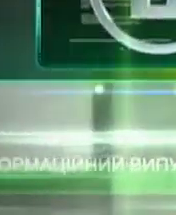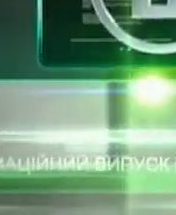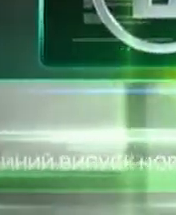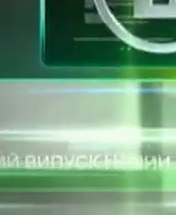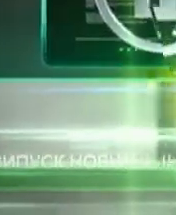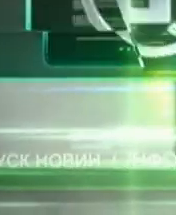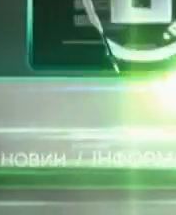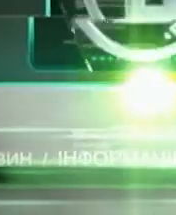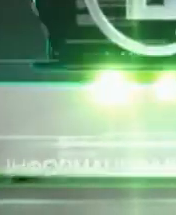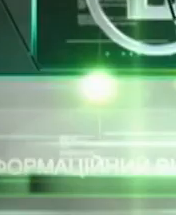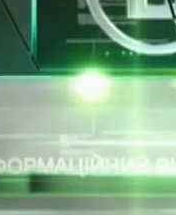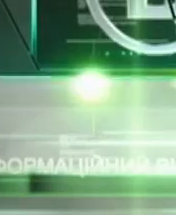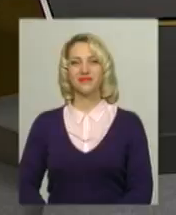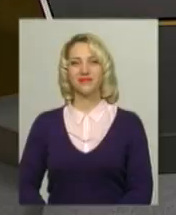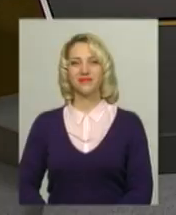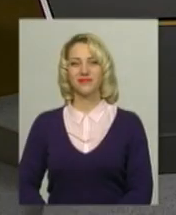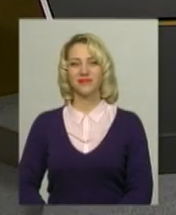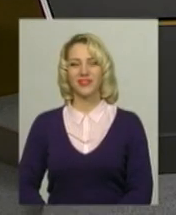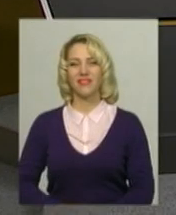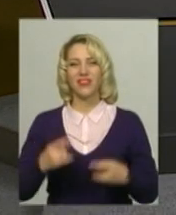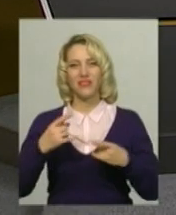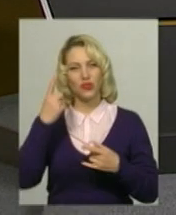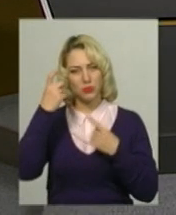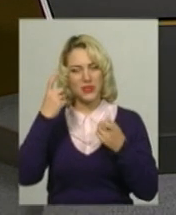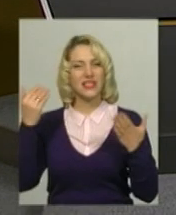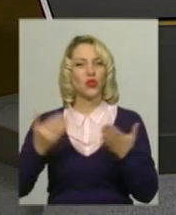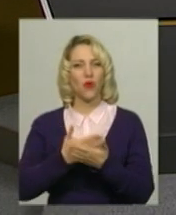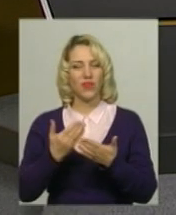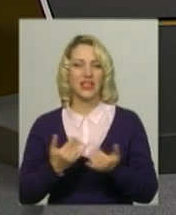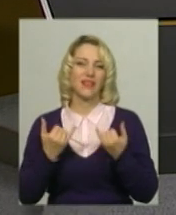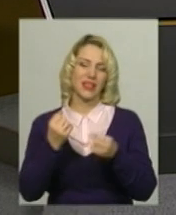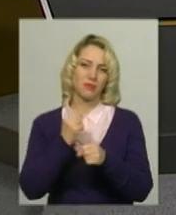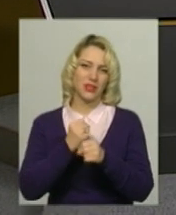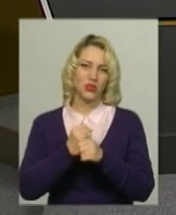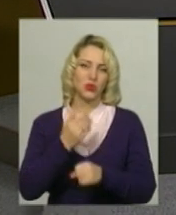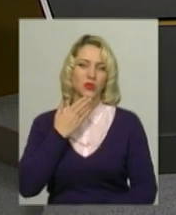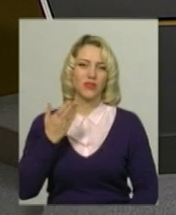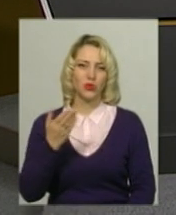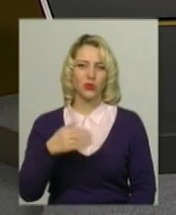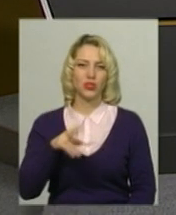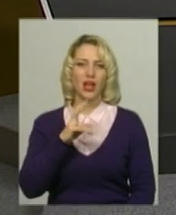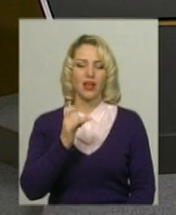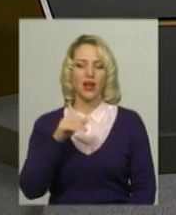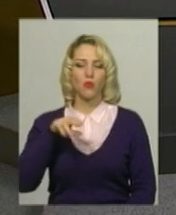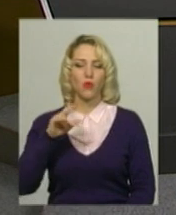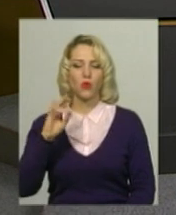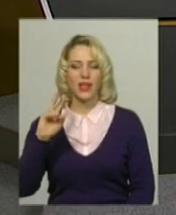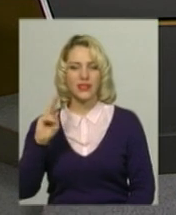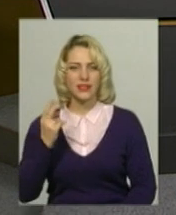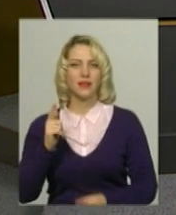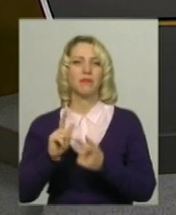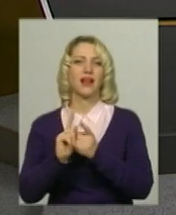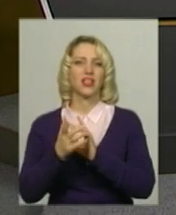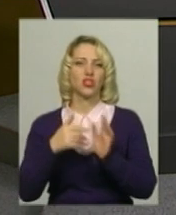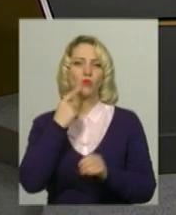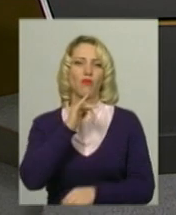Музика В ефірі інформаційний випуск новин. У студії для вас працює ведуча Олександра Карпунець, перекладна жестова мова